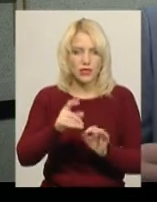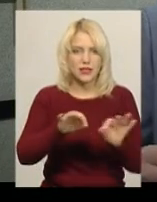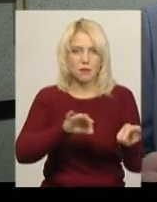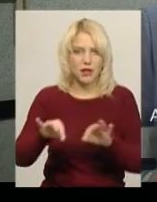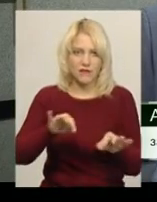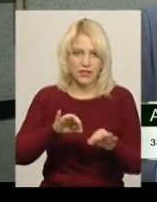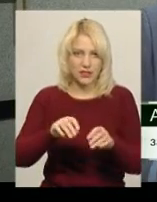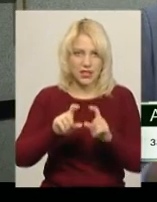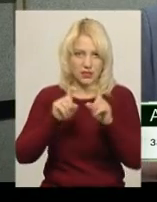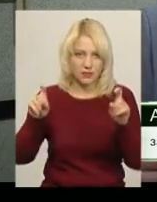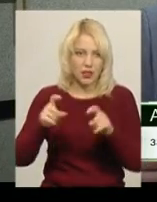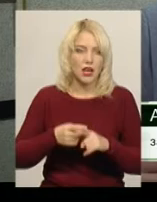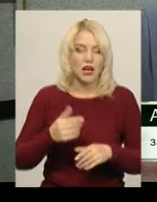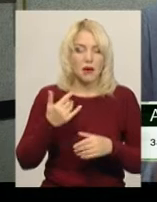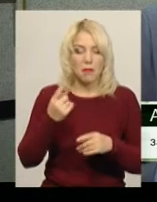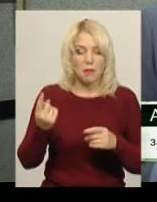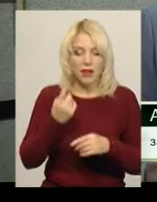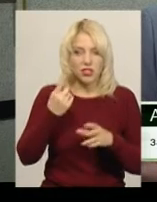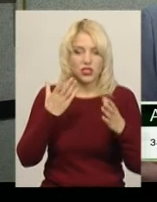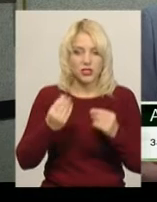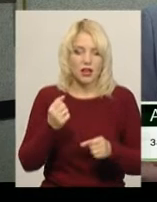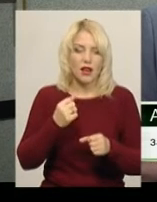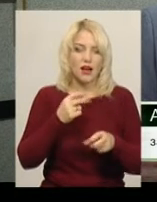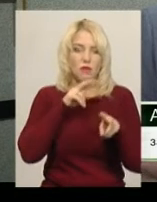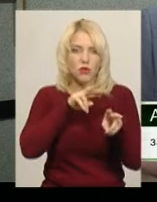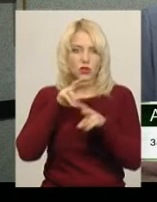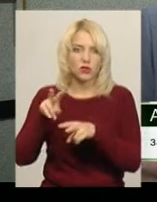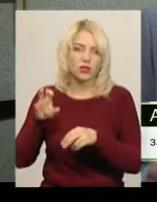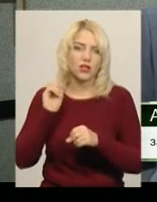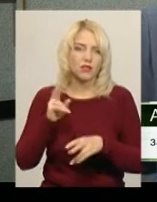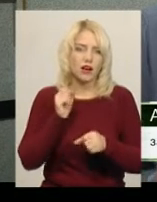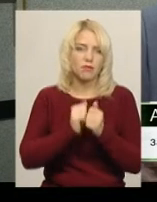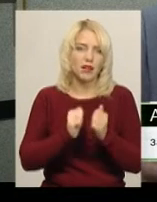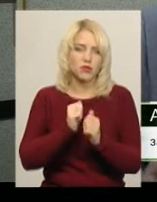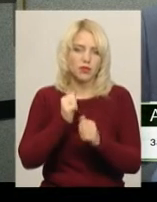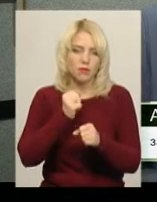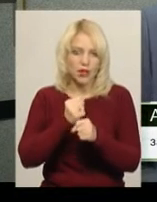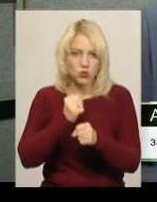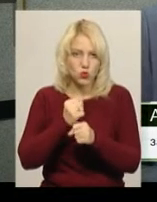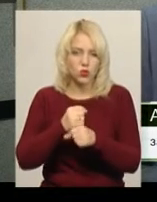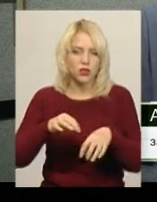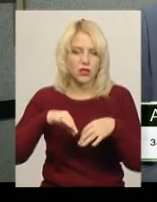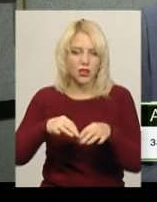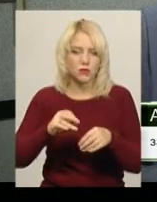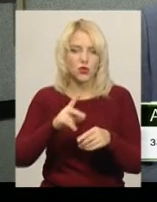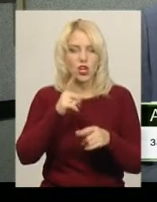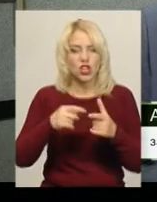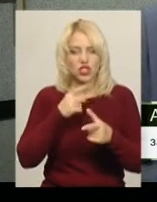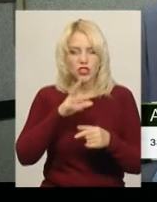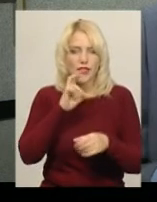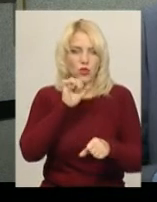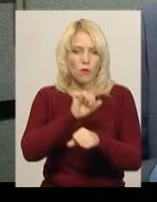«В перші дні моніторили, як працює транспорт, чи кожен транспортний засоб, який приїжджає на зупинку,